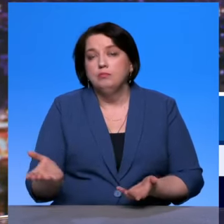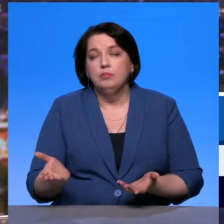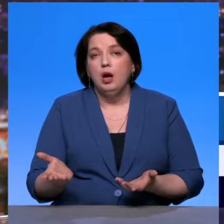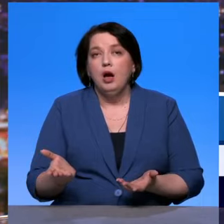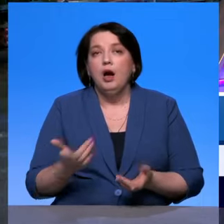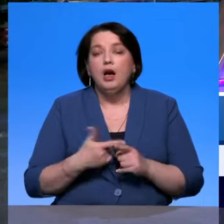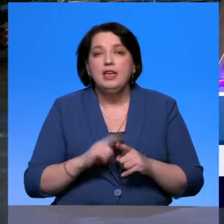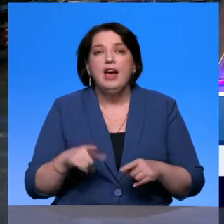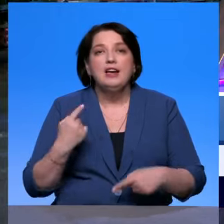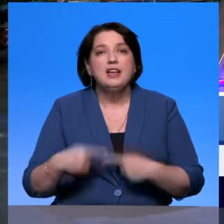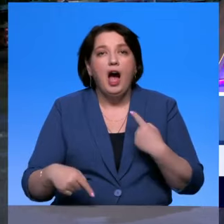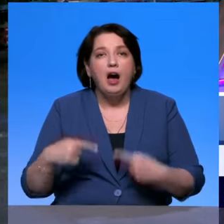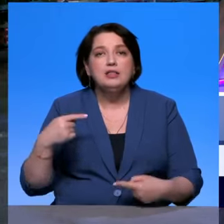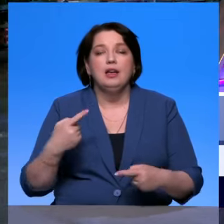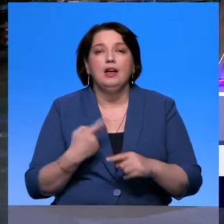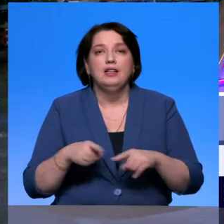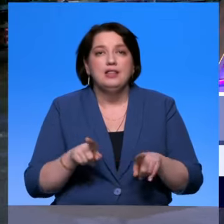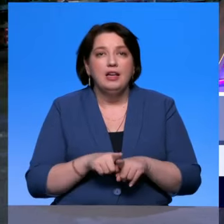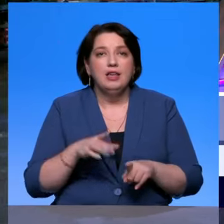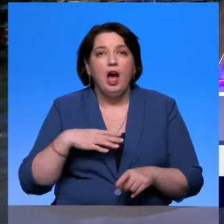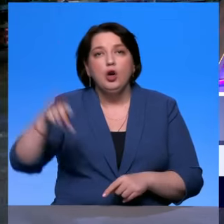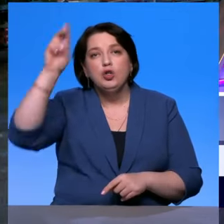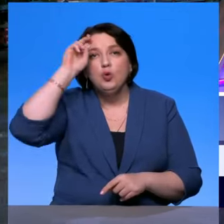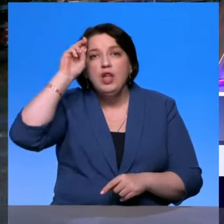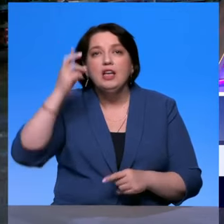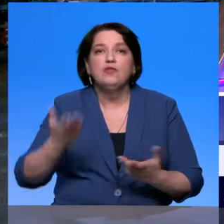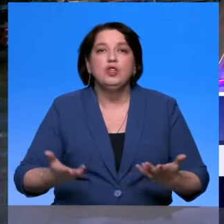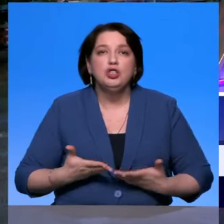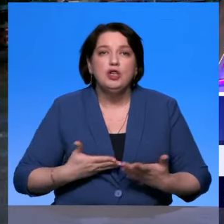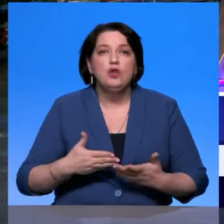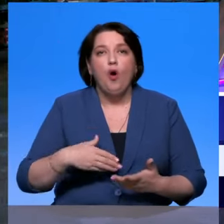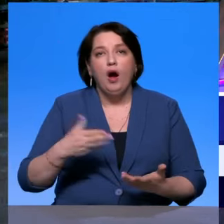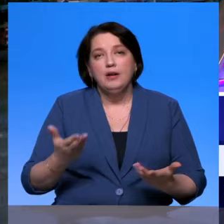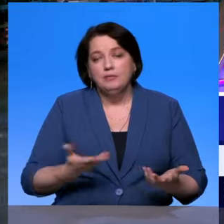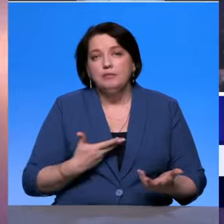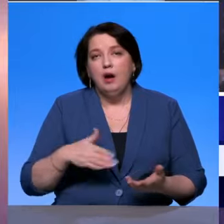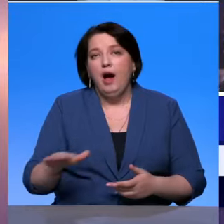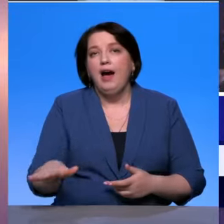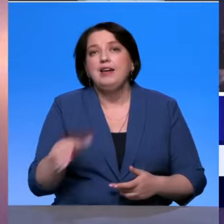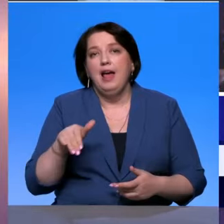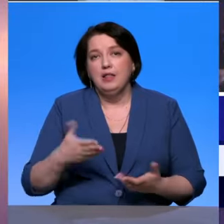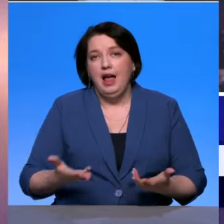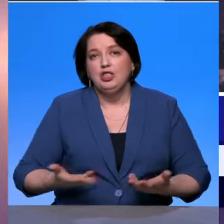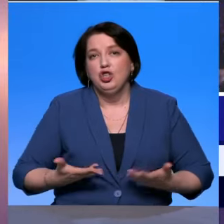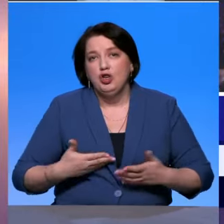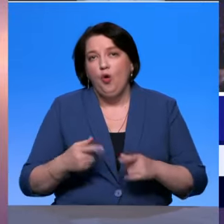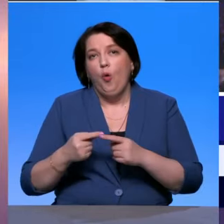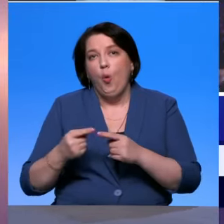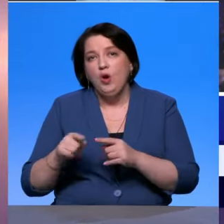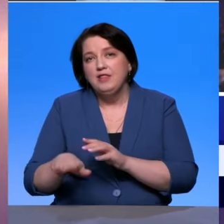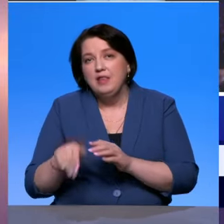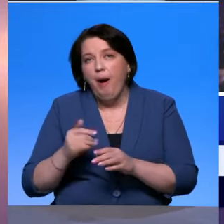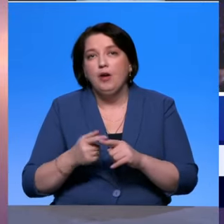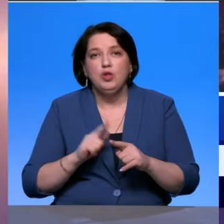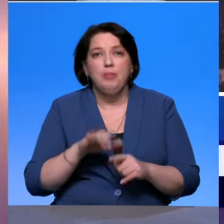все-таки разные такие экономические категории. Жилье государственное, жилье арендное по низкой ставке, да, социальное или как мы его назовем.